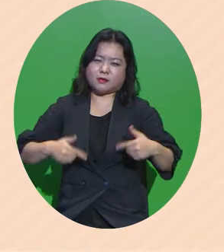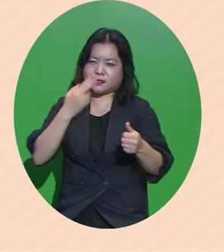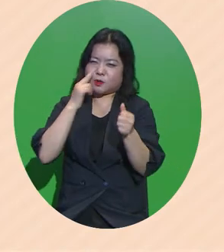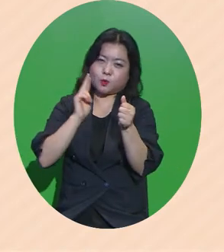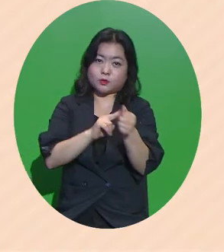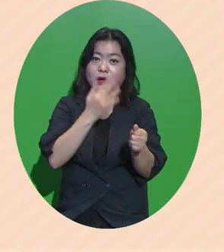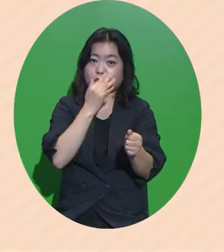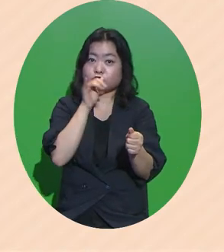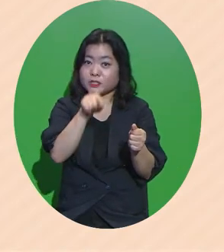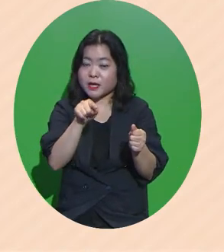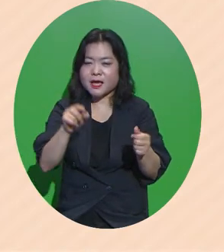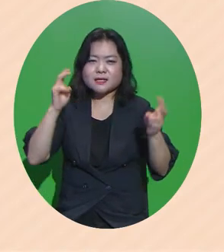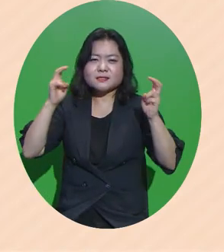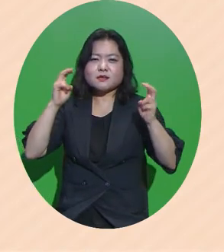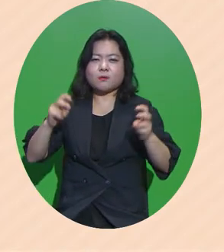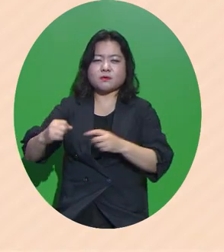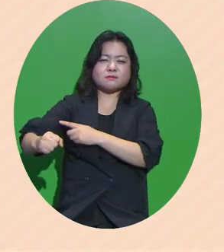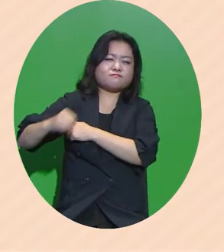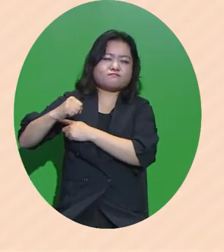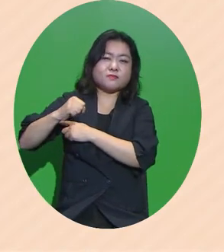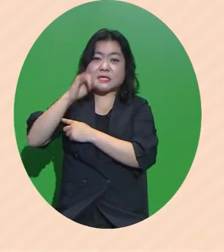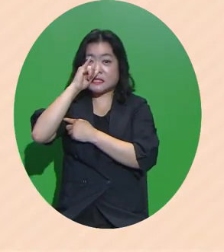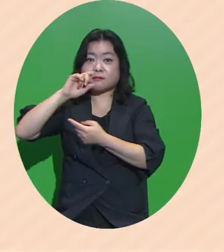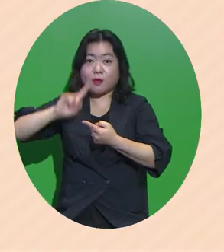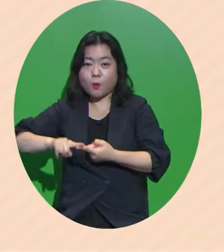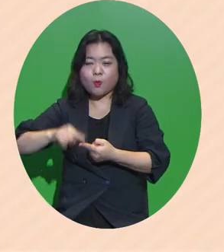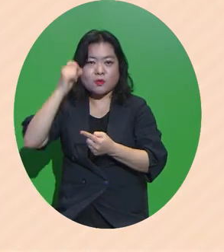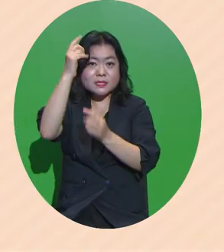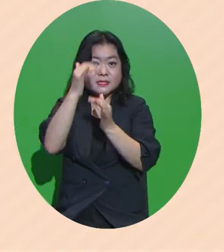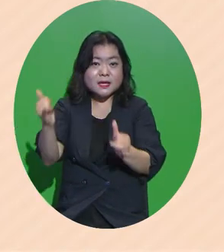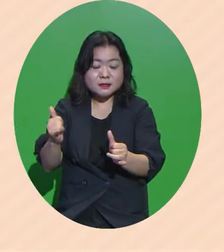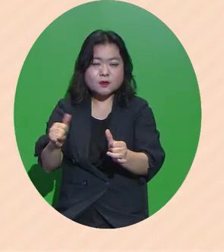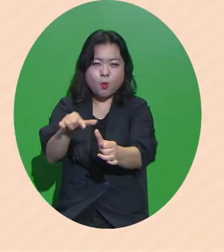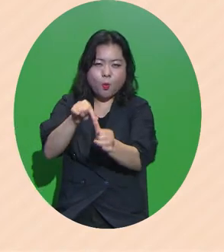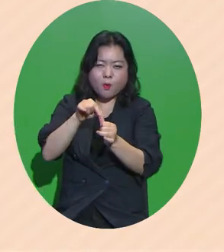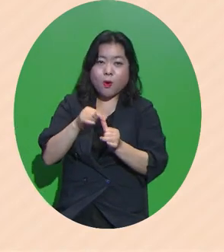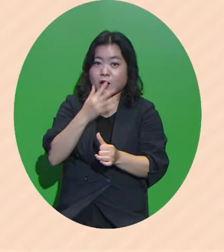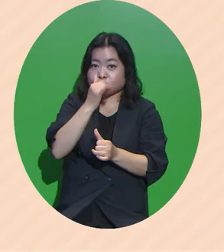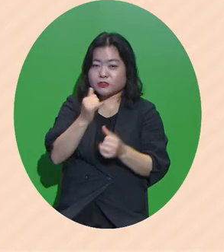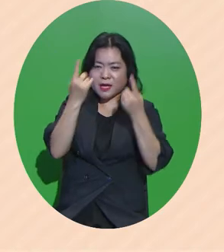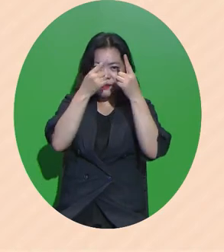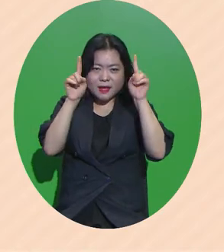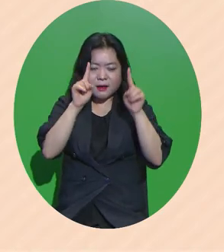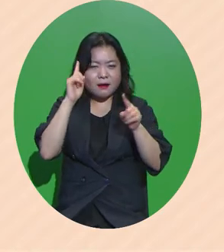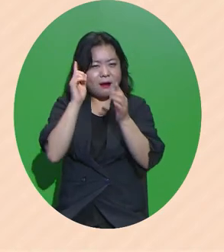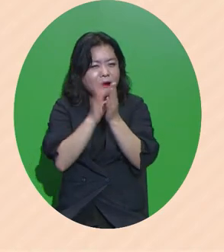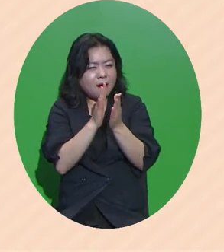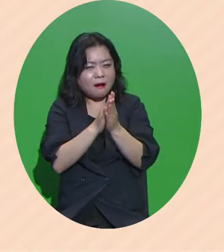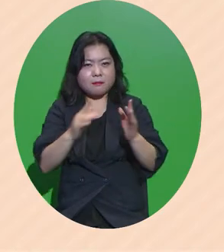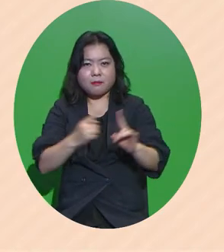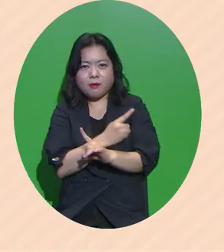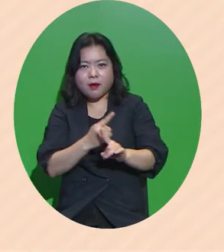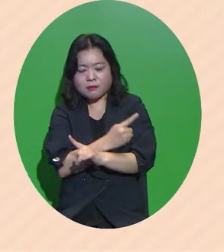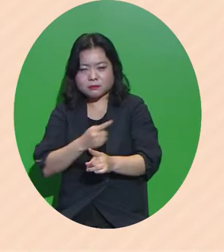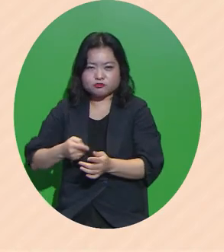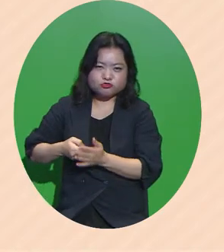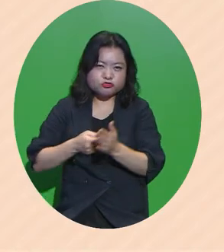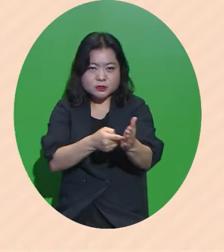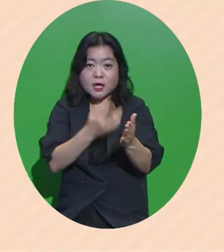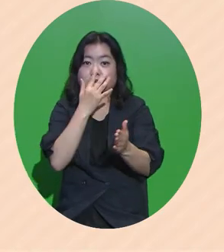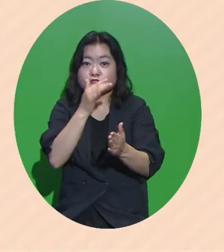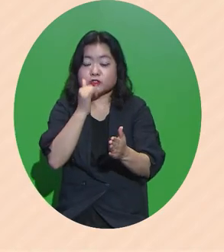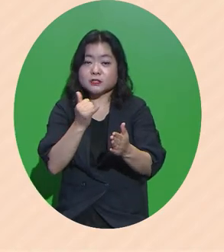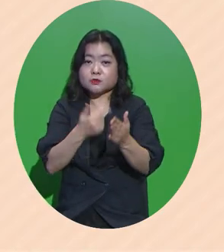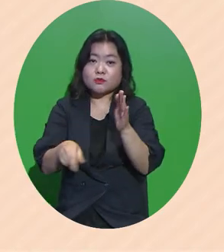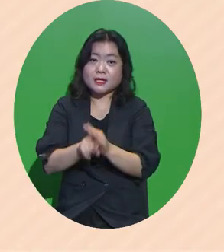도전할 수 있도록 기업은 역량껏 인재를 활용할 수 있도록 대학은 재량껏 변화를 추진할 수 있도록 이런